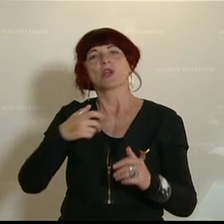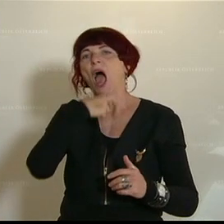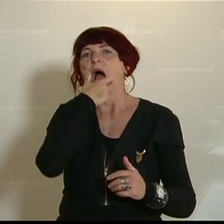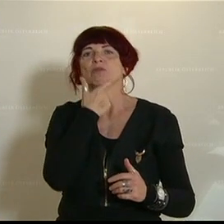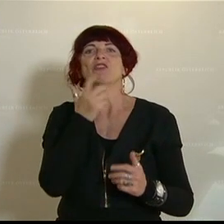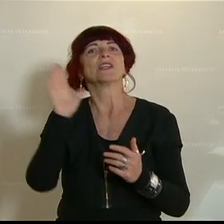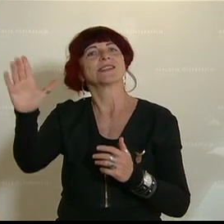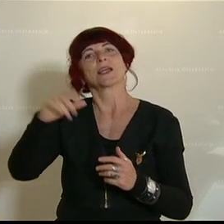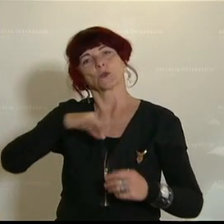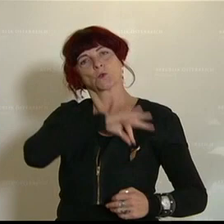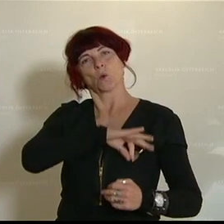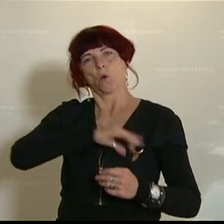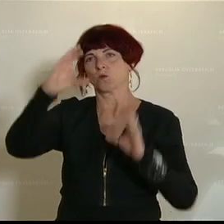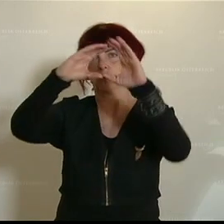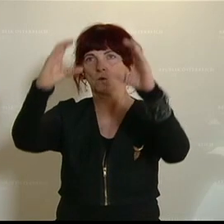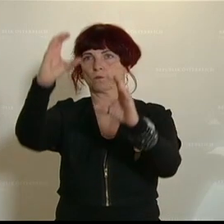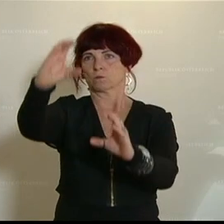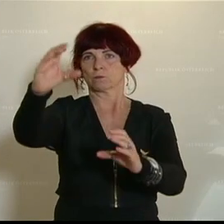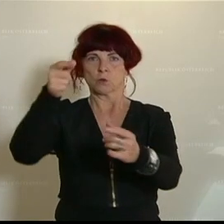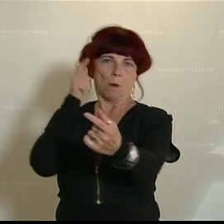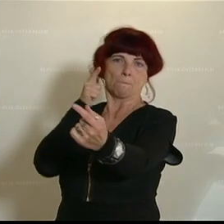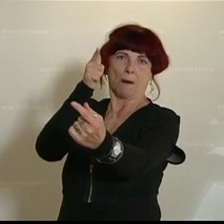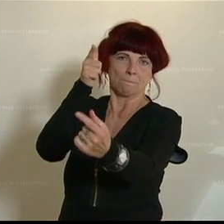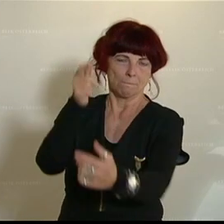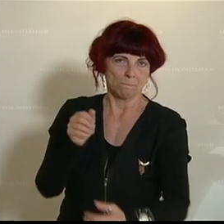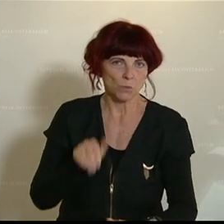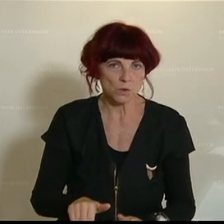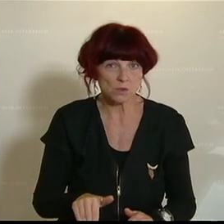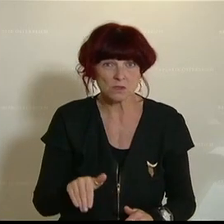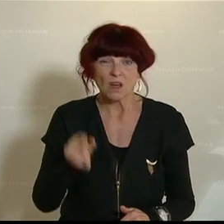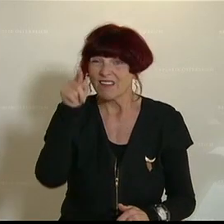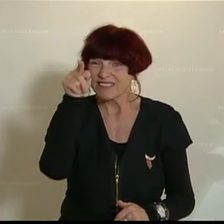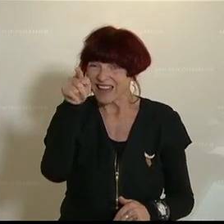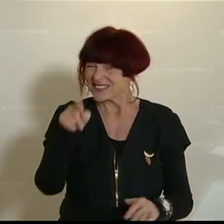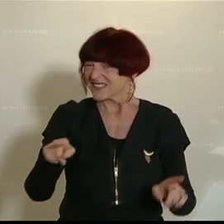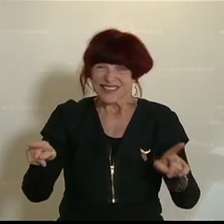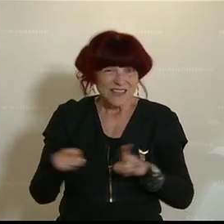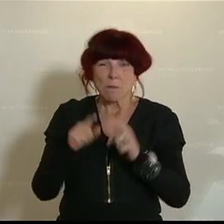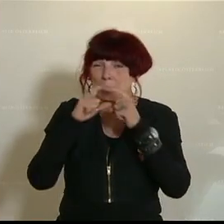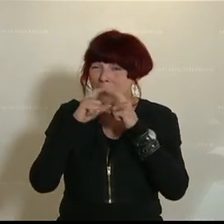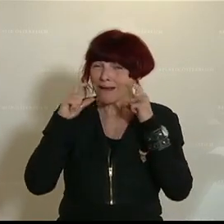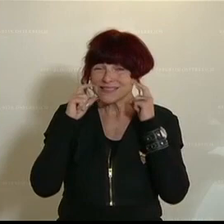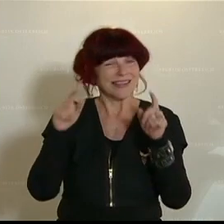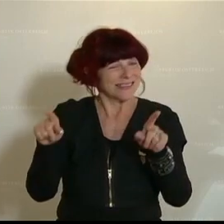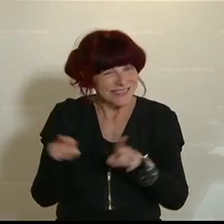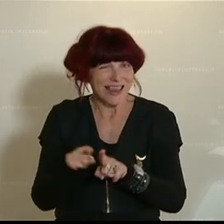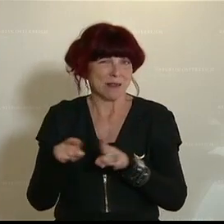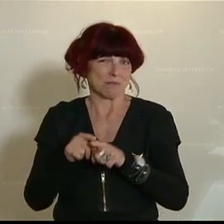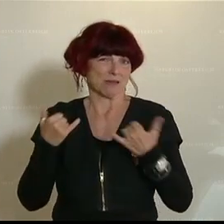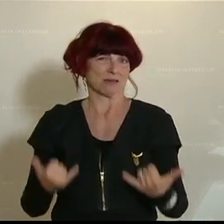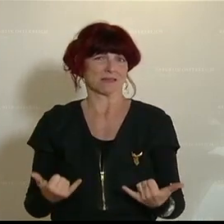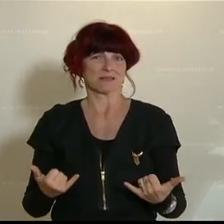wird gezwungen, dieses Symbol zu tragen. Und das gehört abgeschafft. Und deshalb stelle ich einen Antrag,